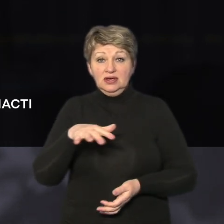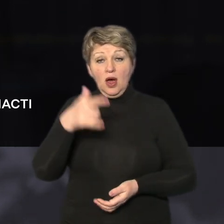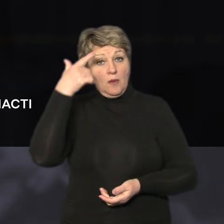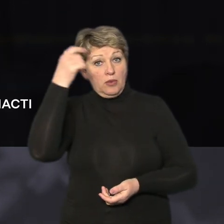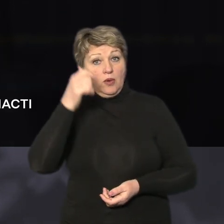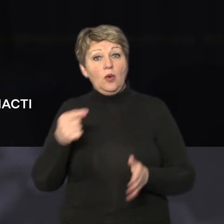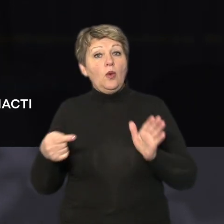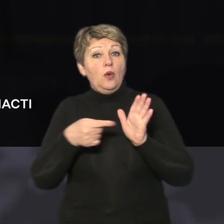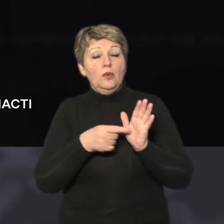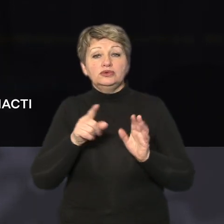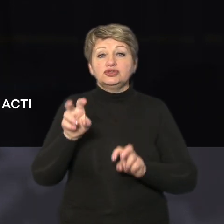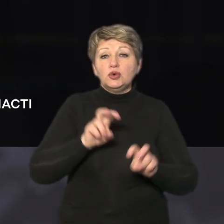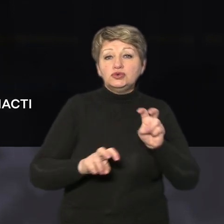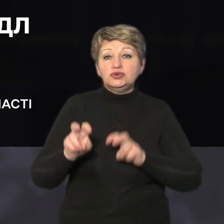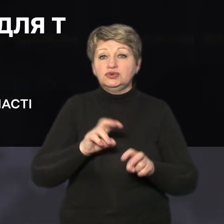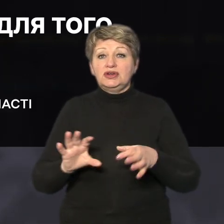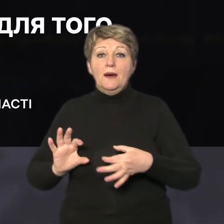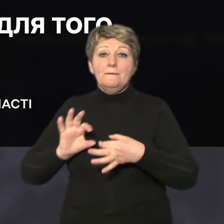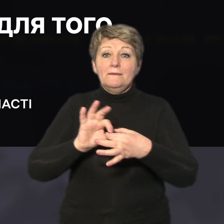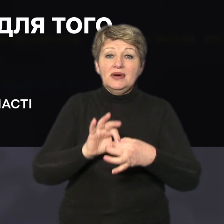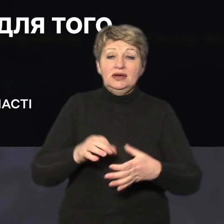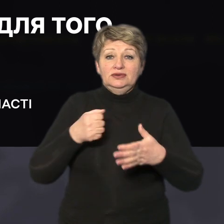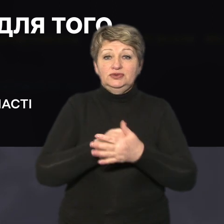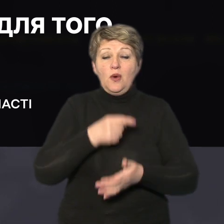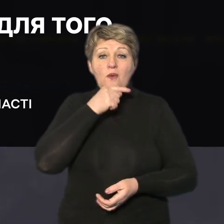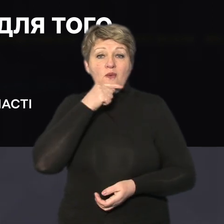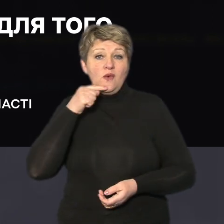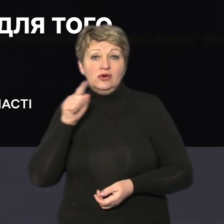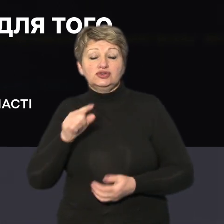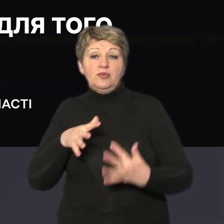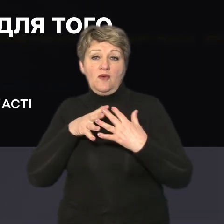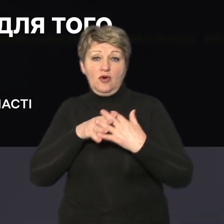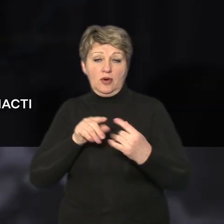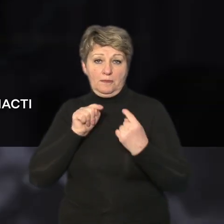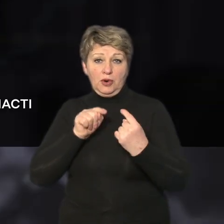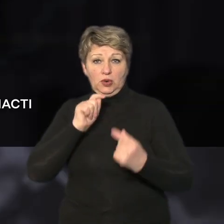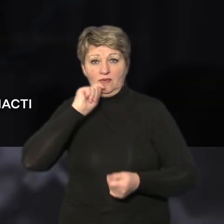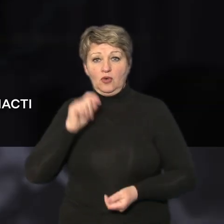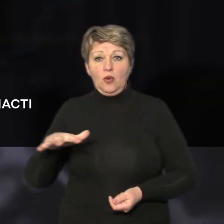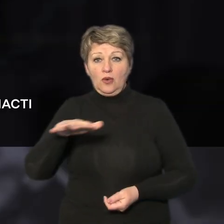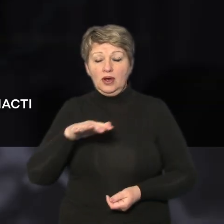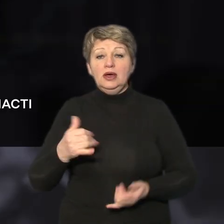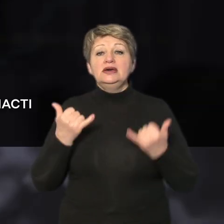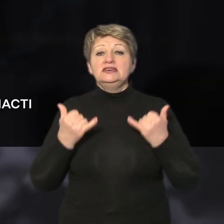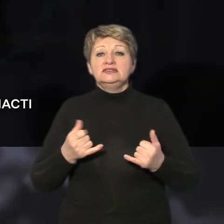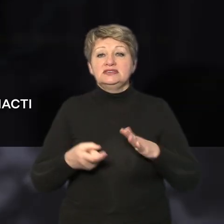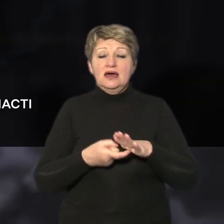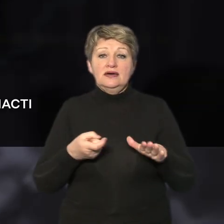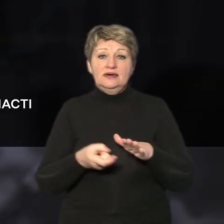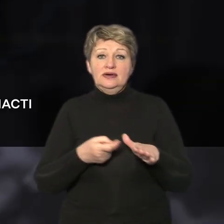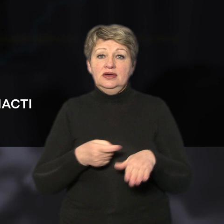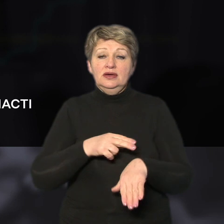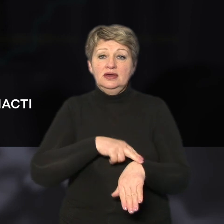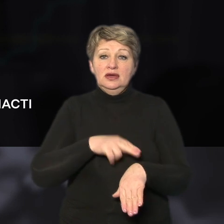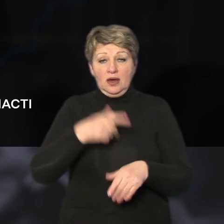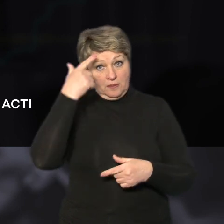вказував що шукає шляхи приєднання до загарбників для того щоб воювати проти України наразі слідчі служби безпеки України